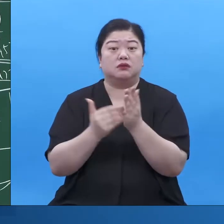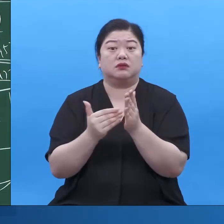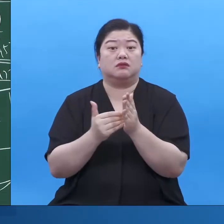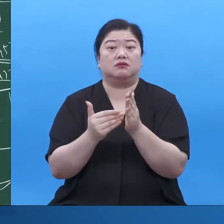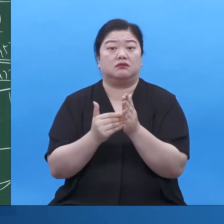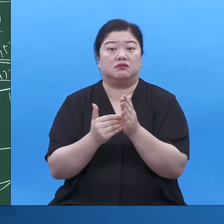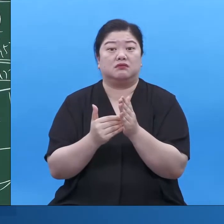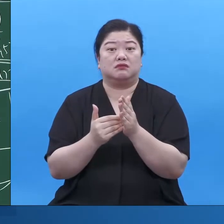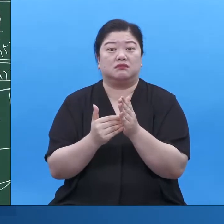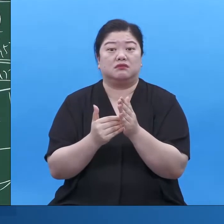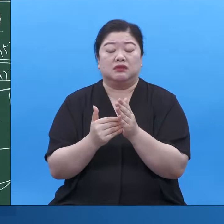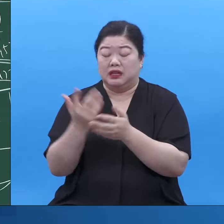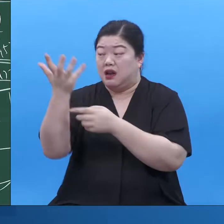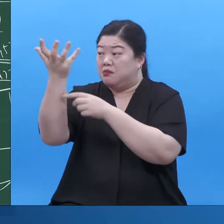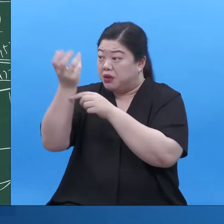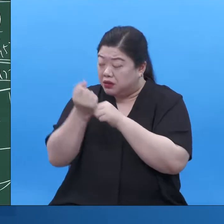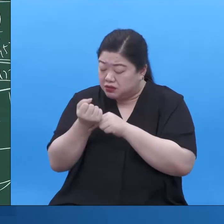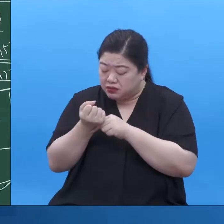전달하고요